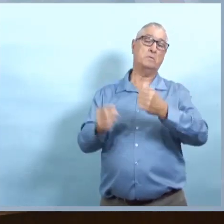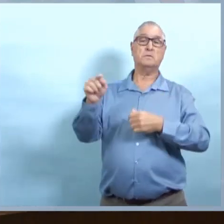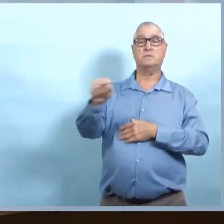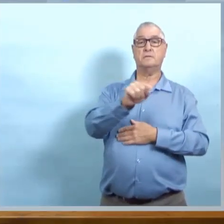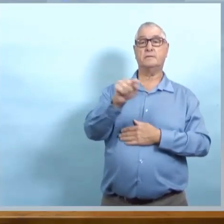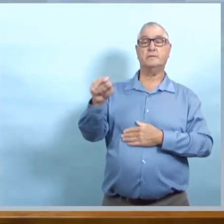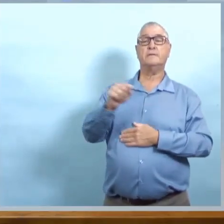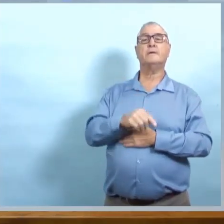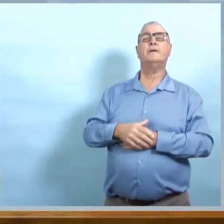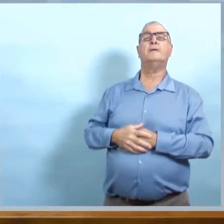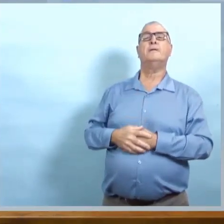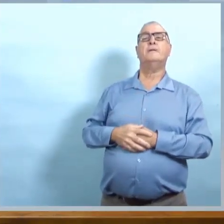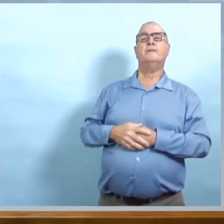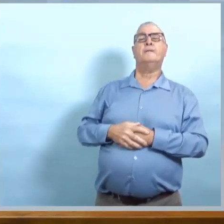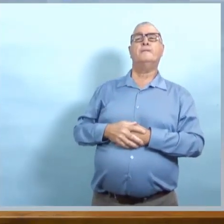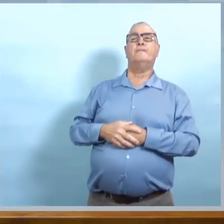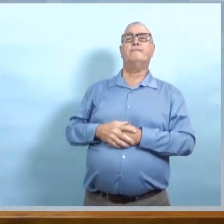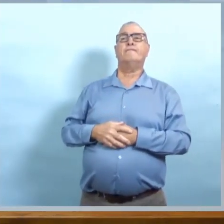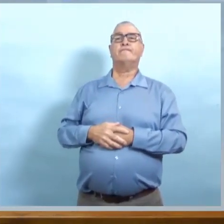Bonjour.